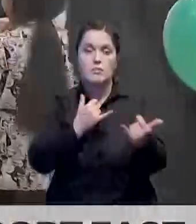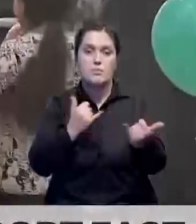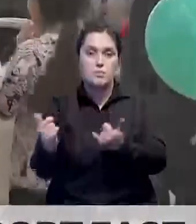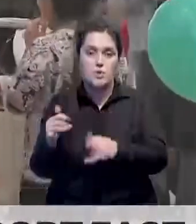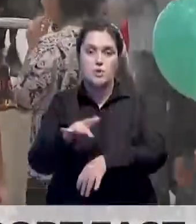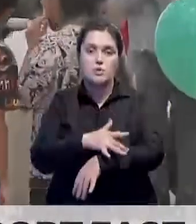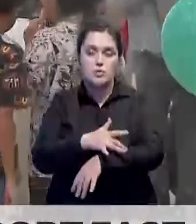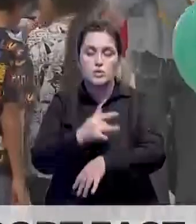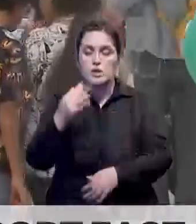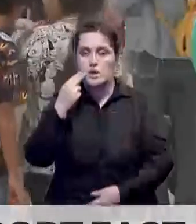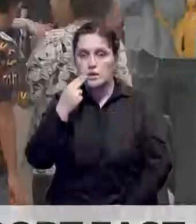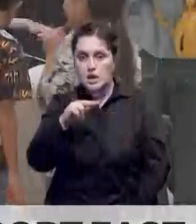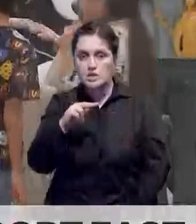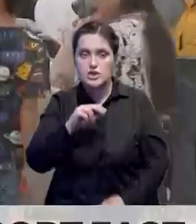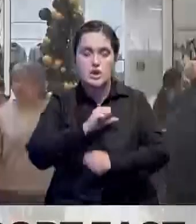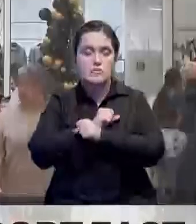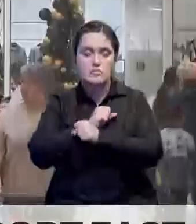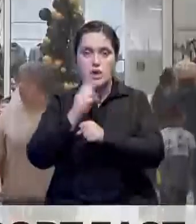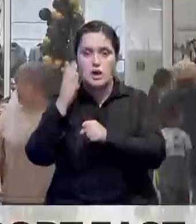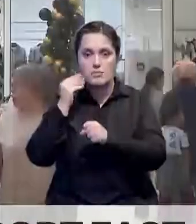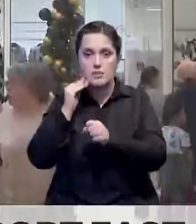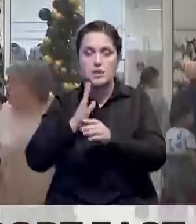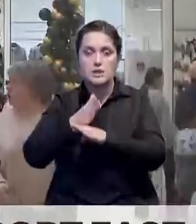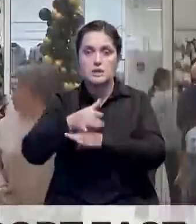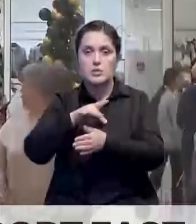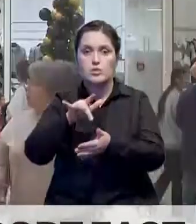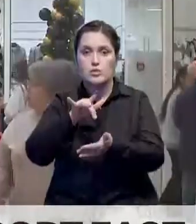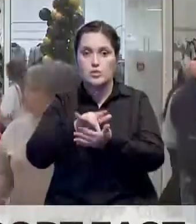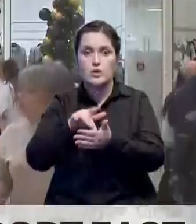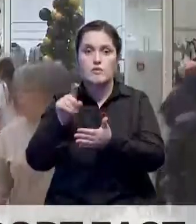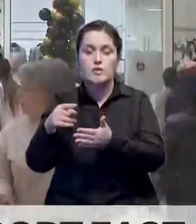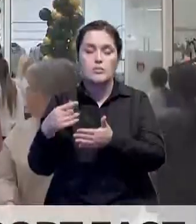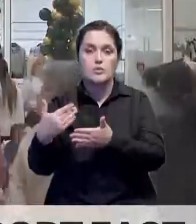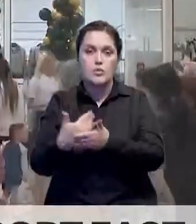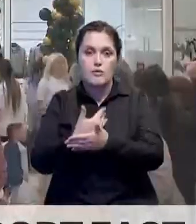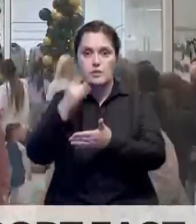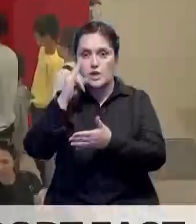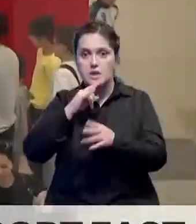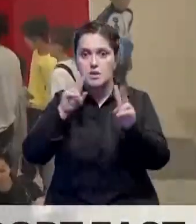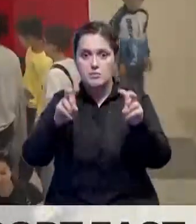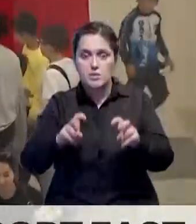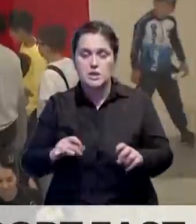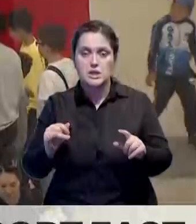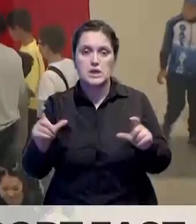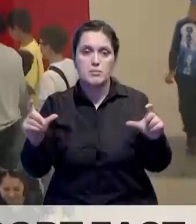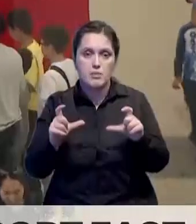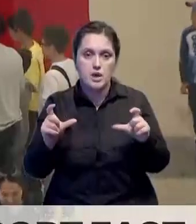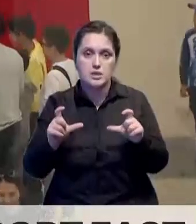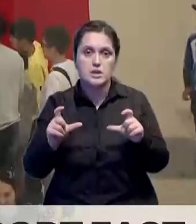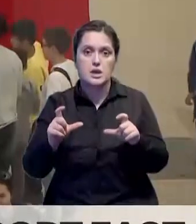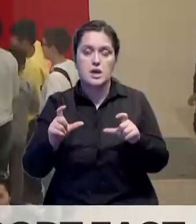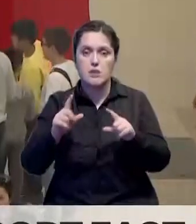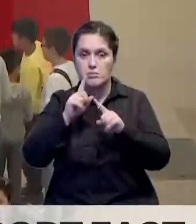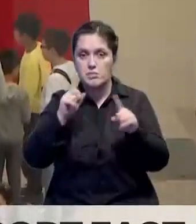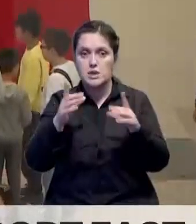услуг и качественного досуга для алматинцев и гостей города. В нем сосредоточены новые для казахстанцев бренды и магазины. А одной из особенностей